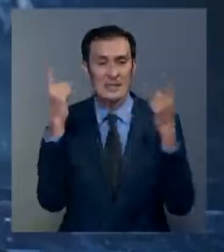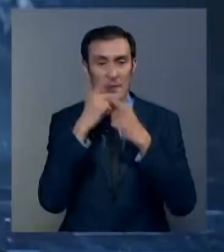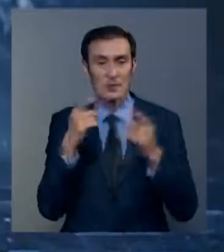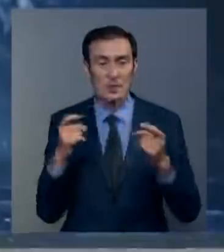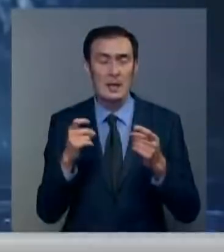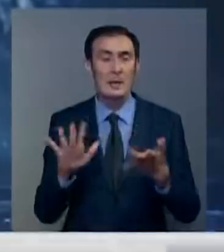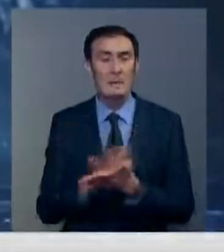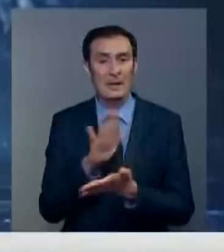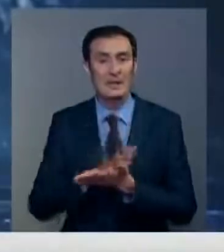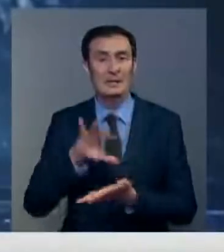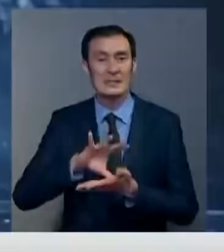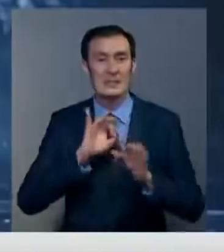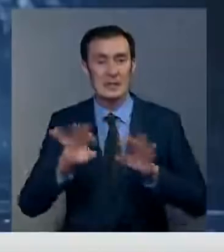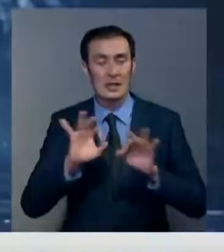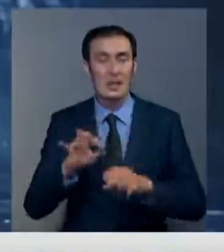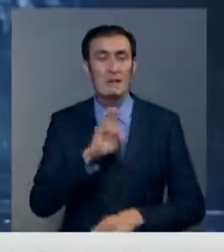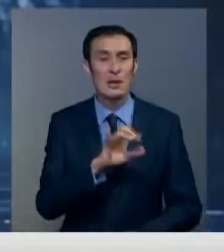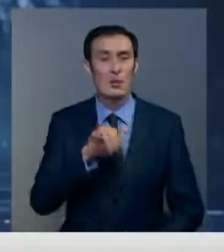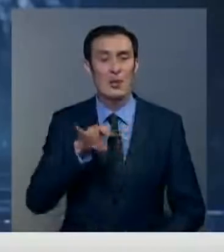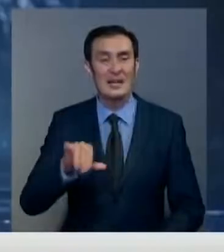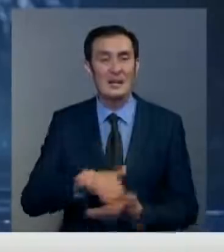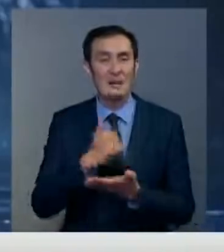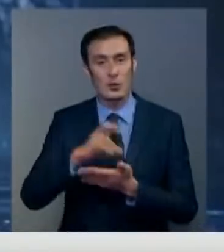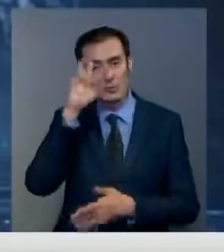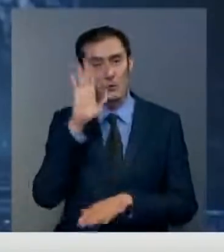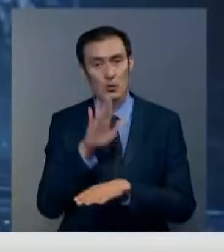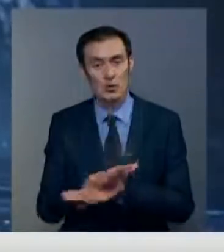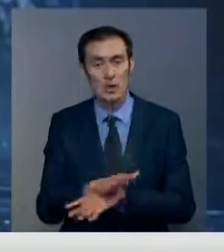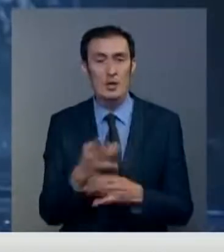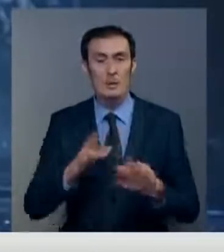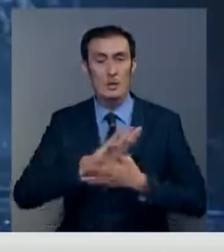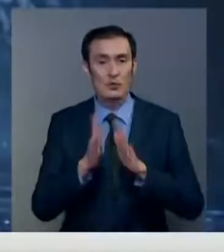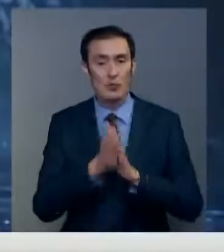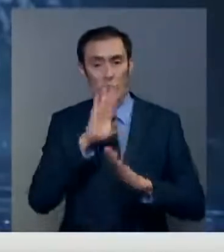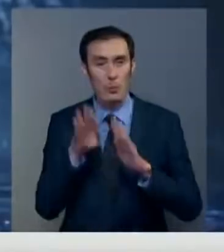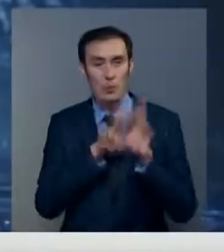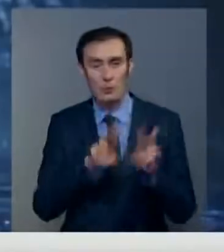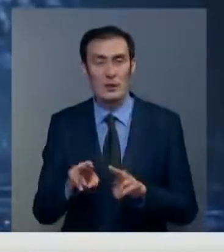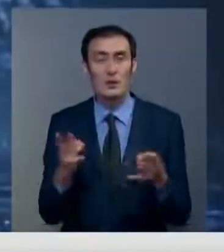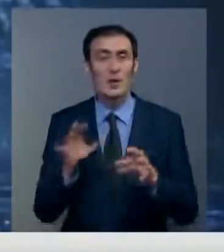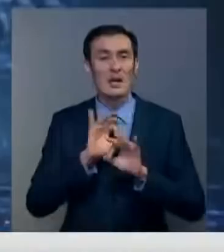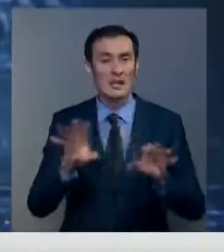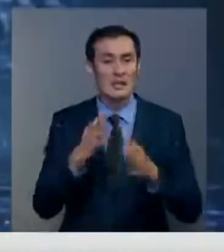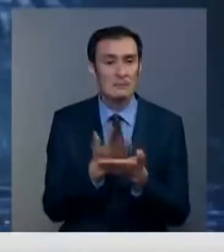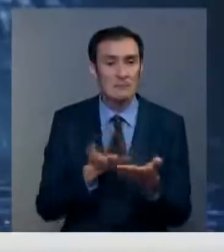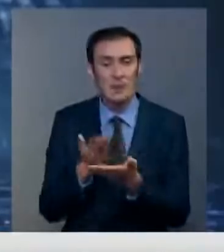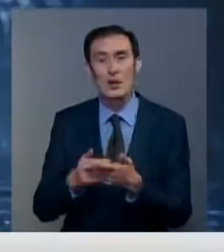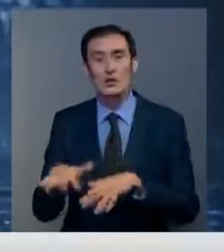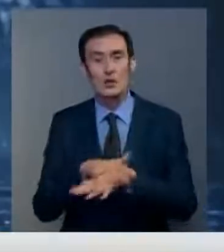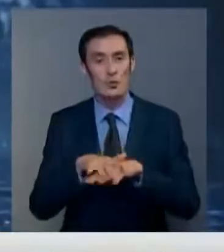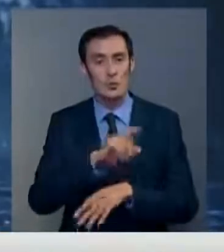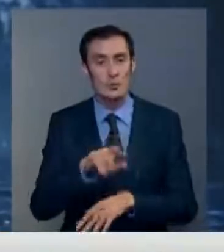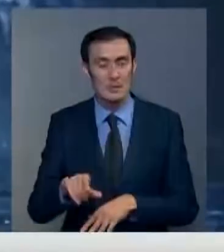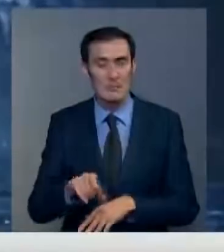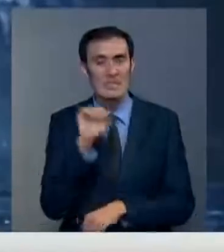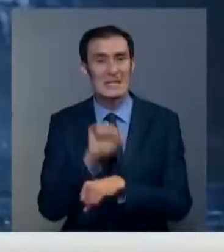пресс-секретарь президента Берик Уали. Глава государства поручил держать обстановку под контролем, проводить разъяснительную работу с местной общественностью,